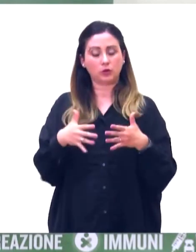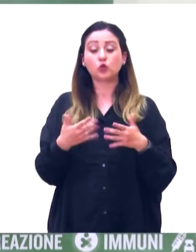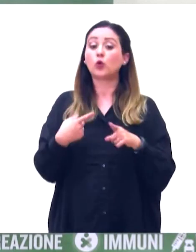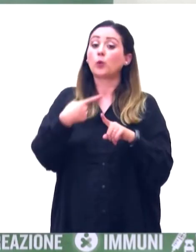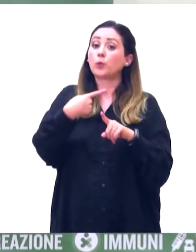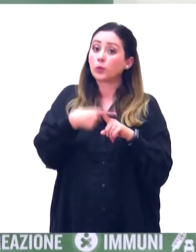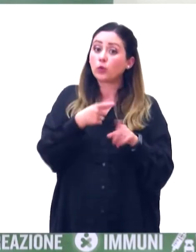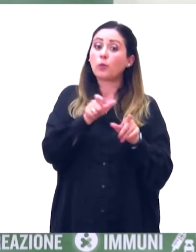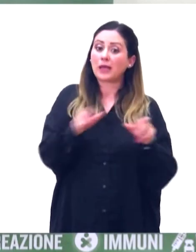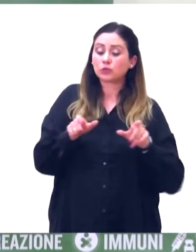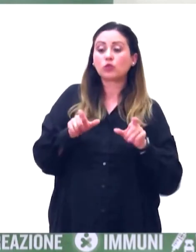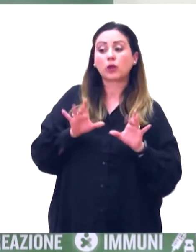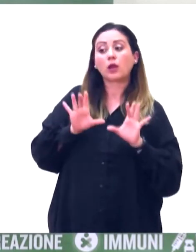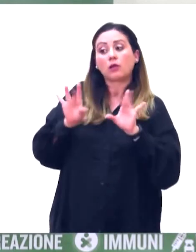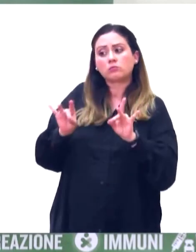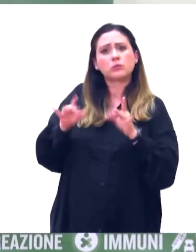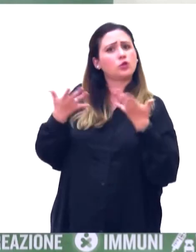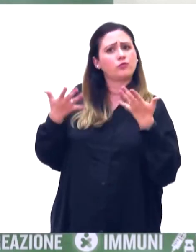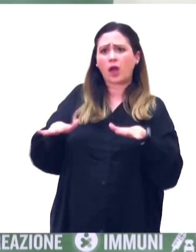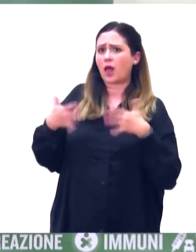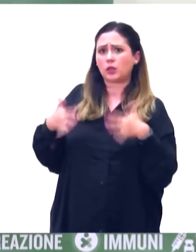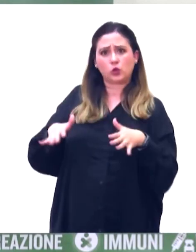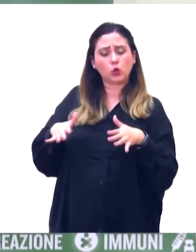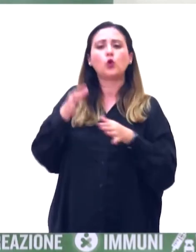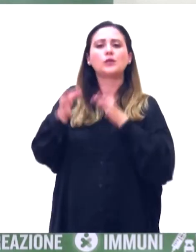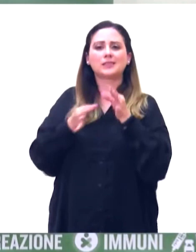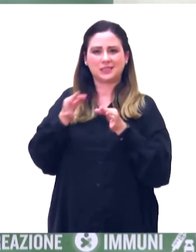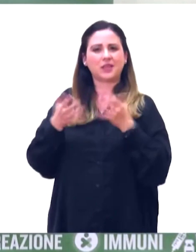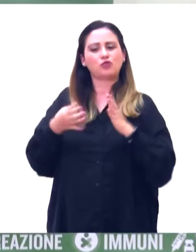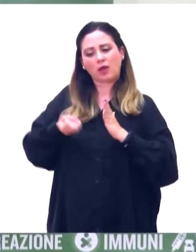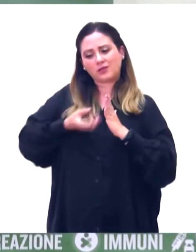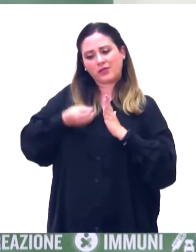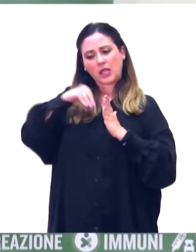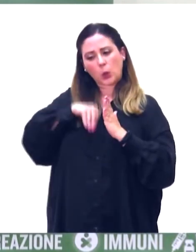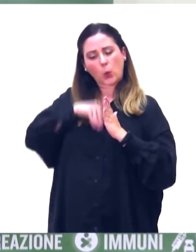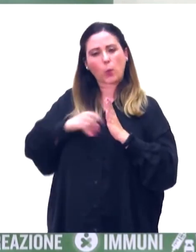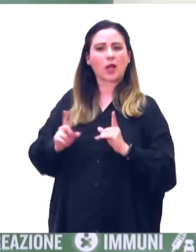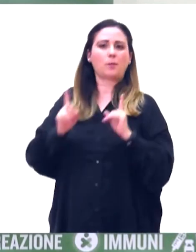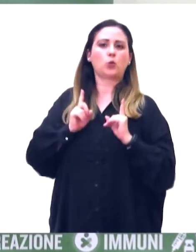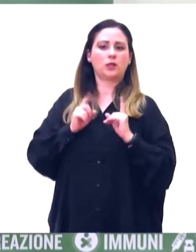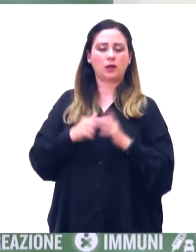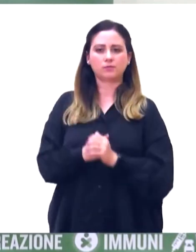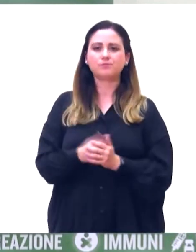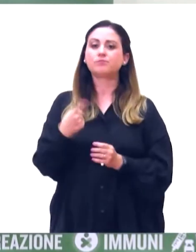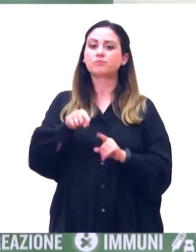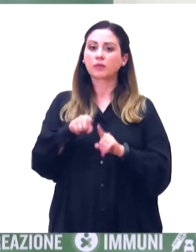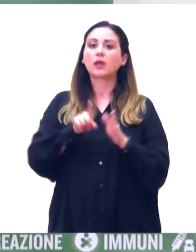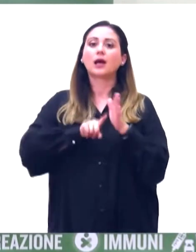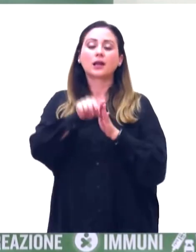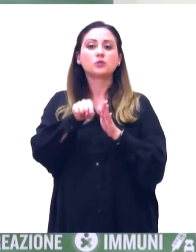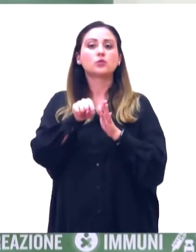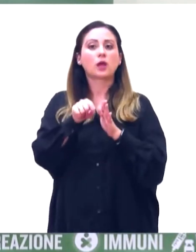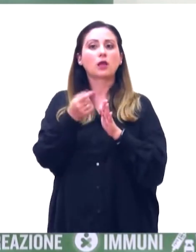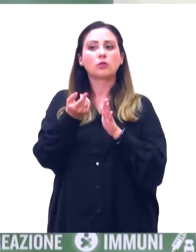le persone che hanno contratto l'infezione e che quindi hanno sviluppato anche le immunità. Quindi è un traguardo raggiungibile, è un traguardo che dobbiamo